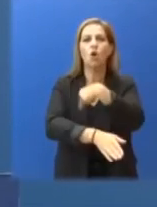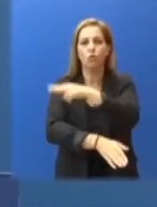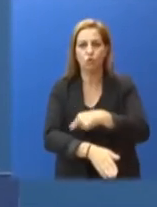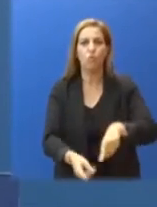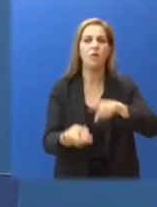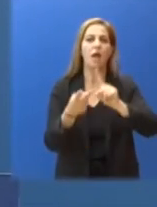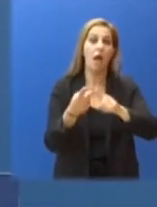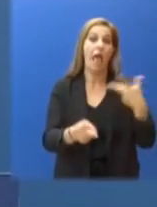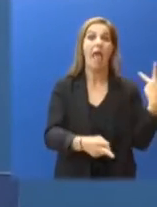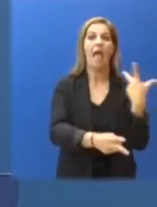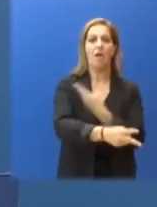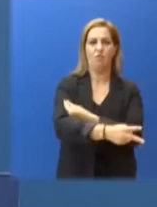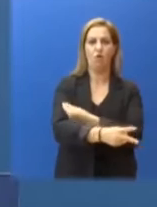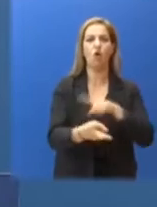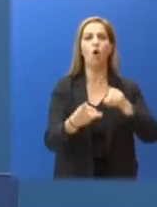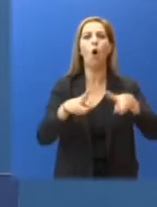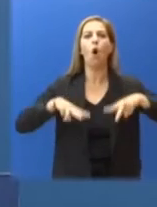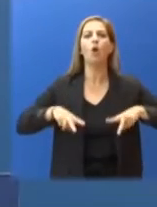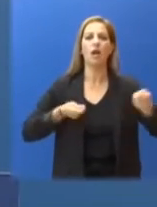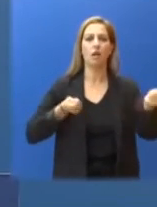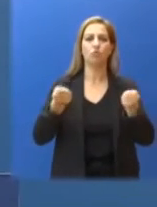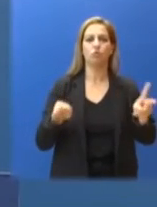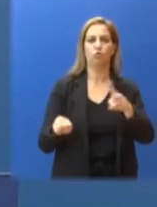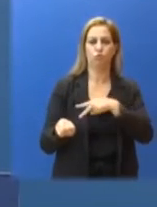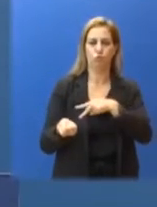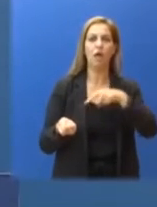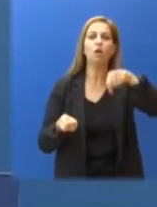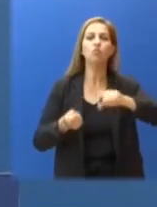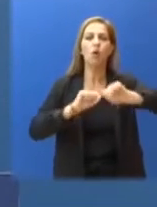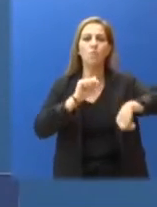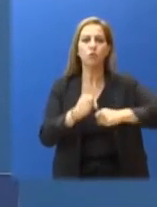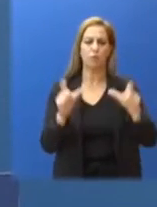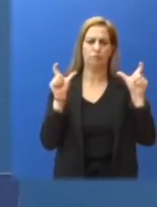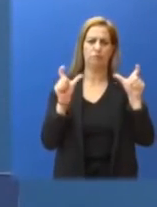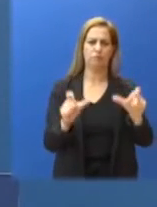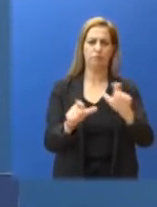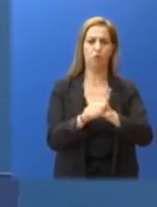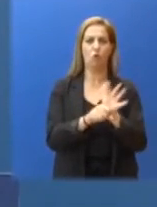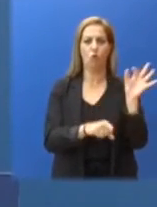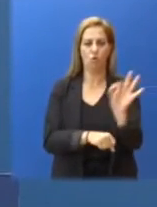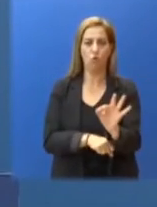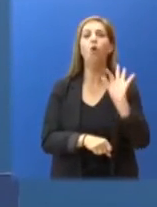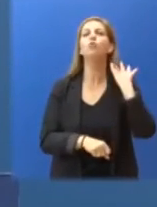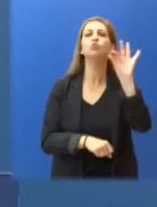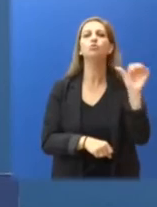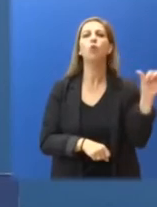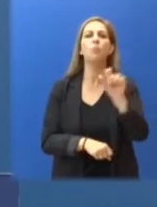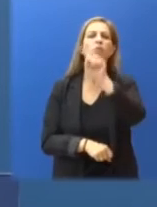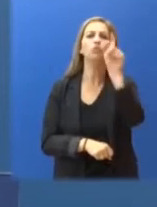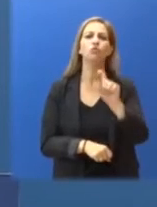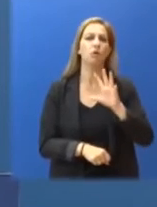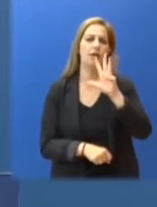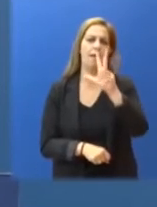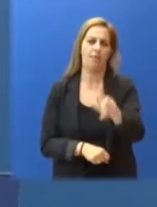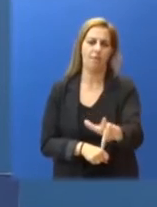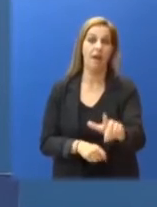αρτιότερο κράτος, μπορούμε να περιορίσουμε περιτέρω την πανδημία και να καταφάσκουμε στη ζωή. Η πορεία στο επόμενο διάστημα